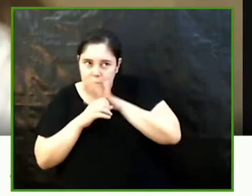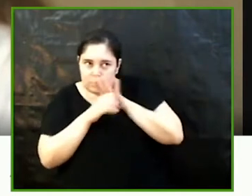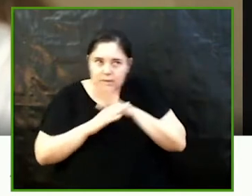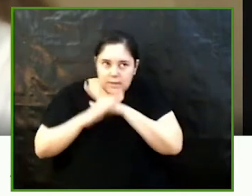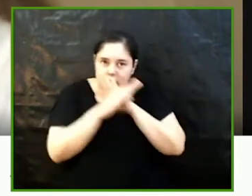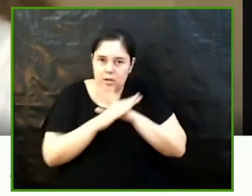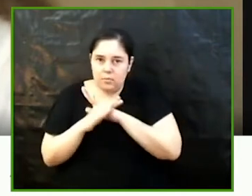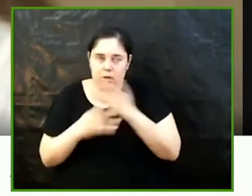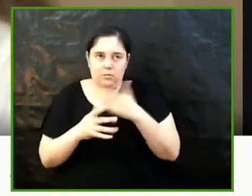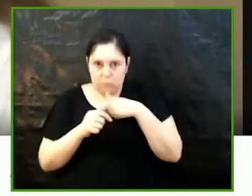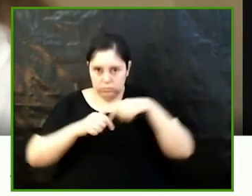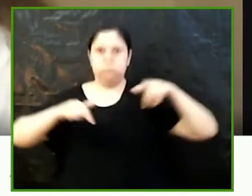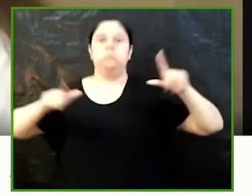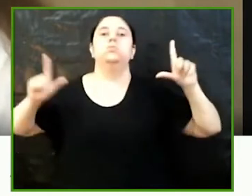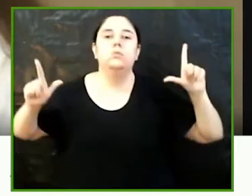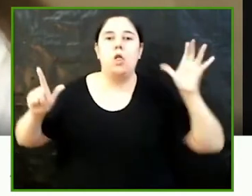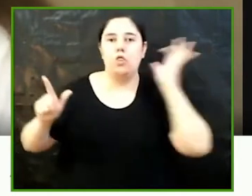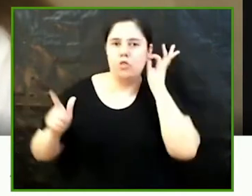les dones se'n demostra davant la societat